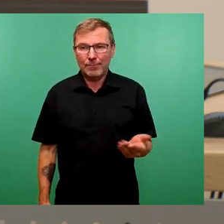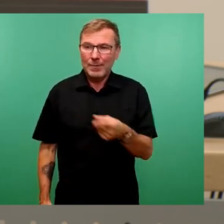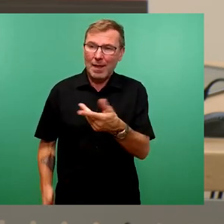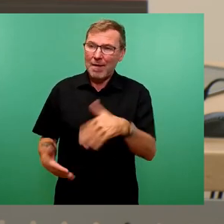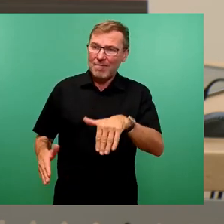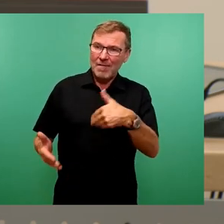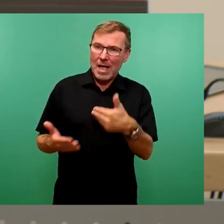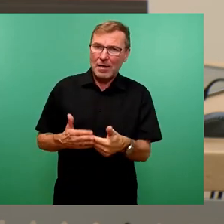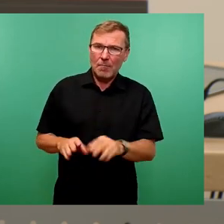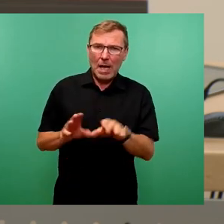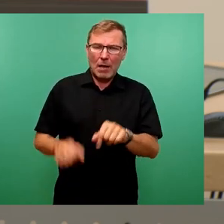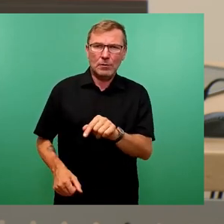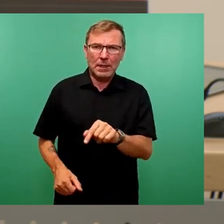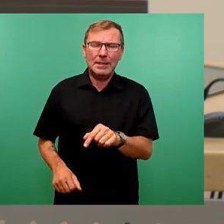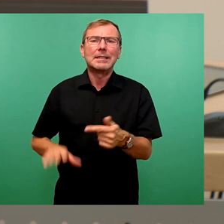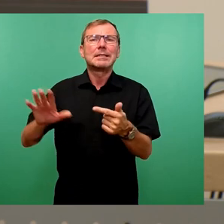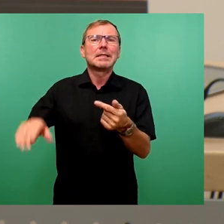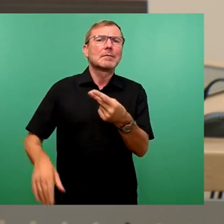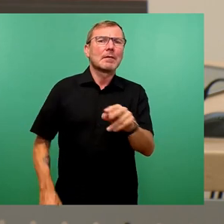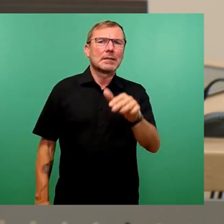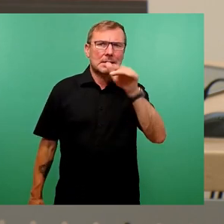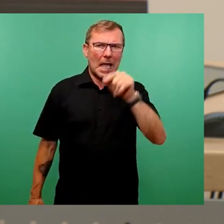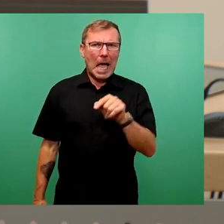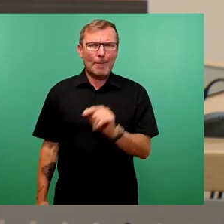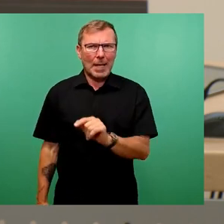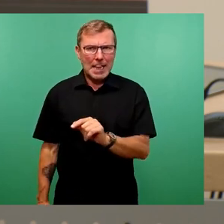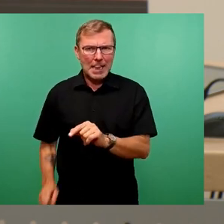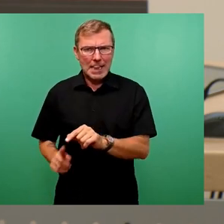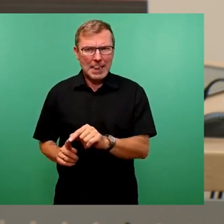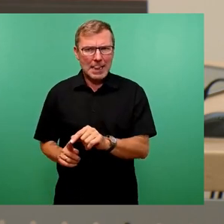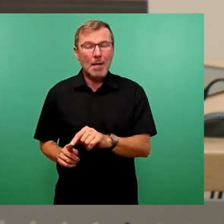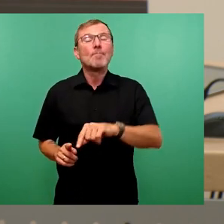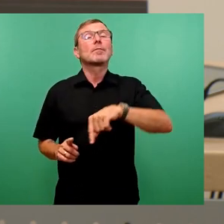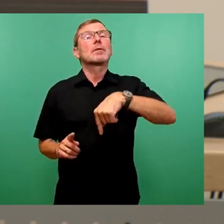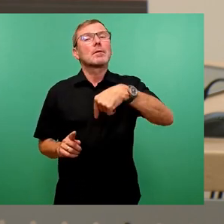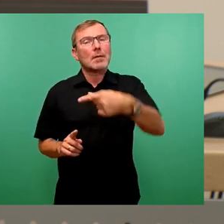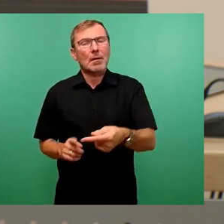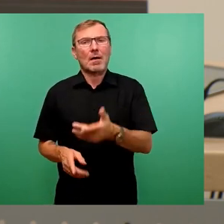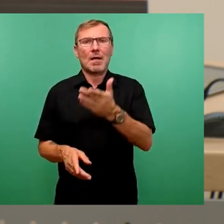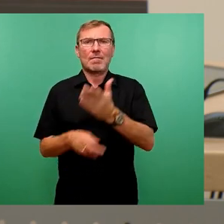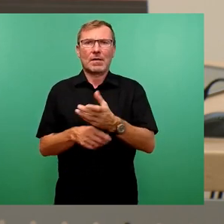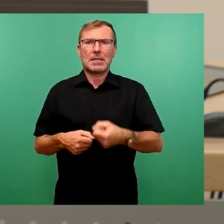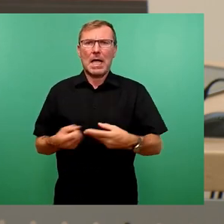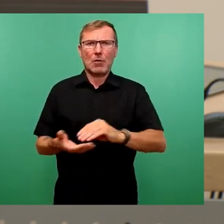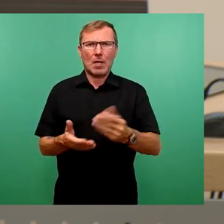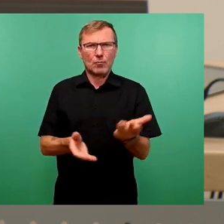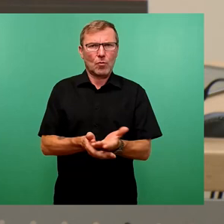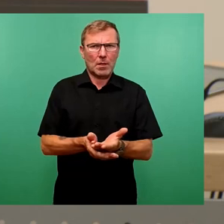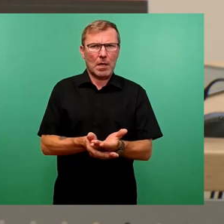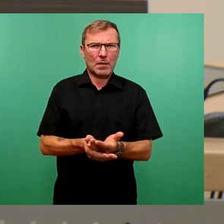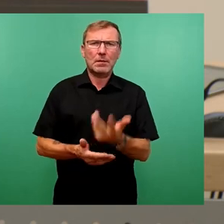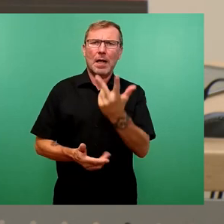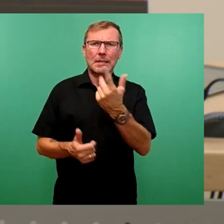Haushaltes erfolgte am 27. April 2023. Danach wurden die fertigen Ausschreibungsunterlagen aller drei Lose